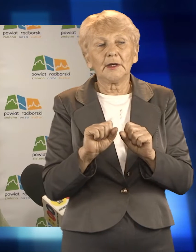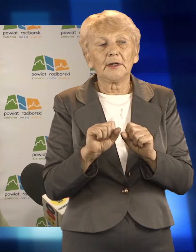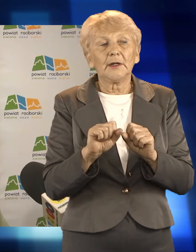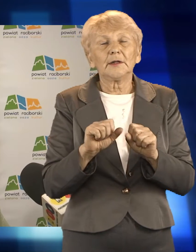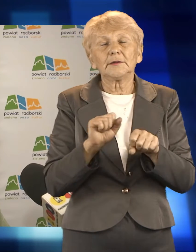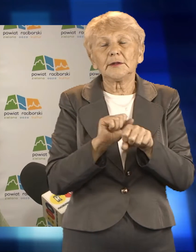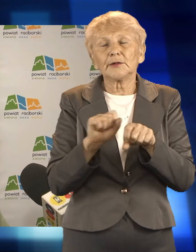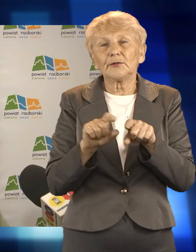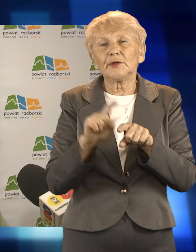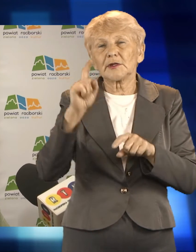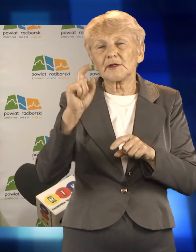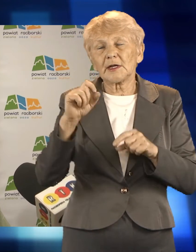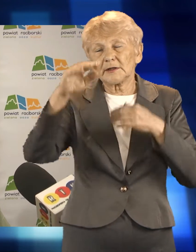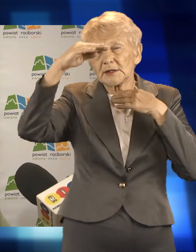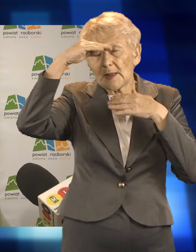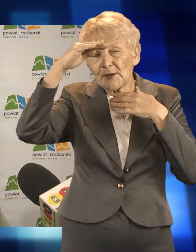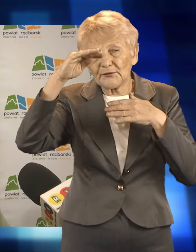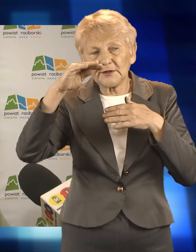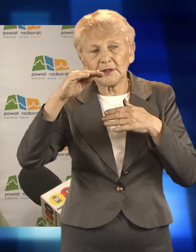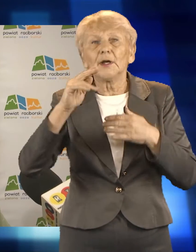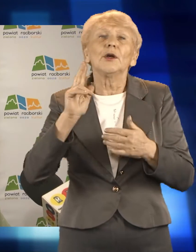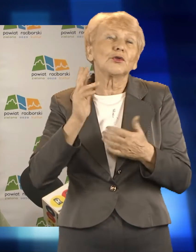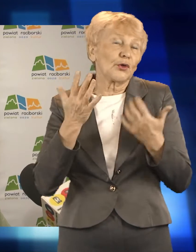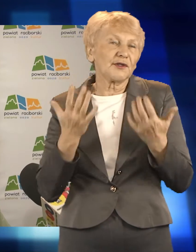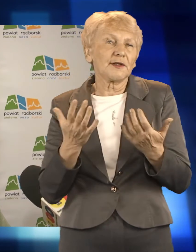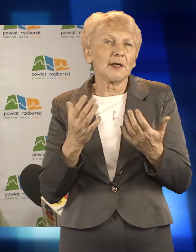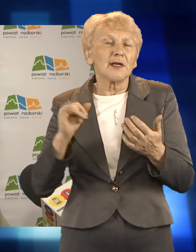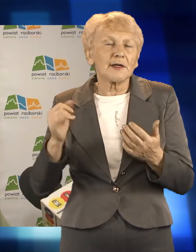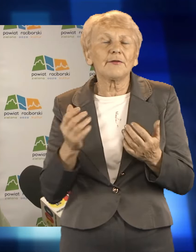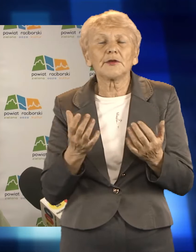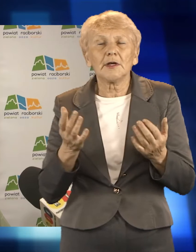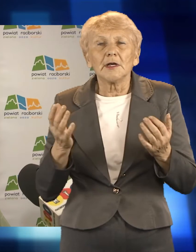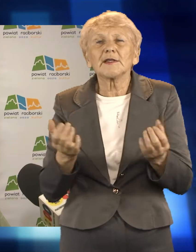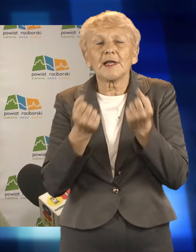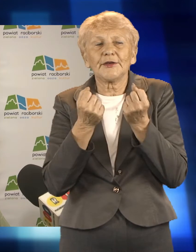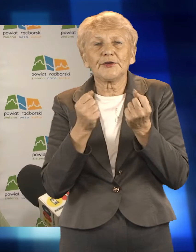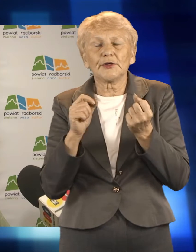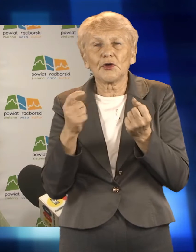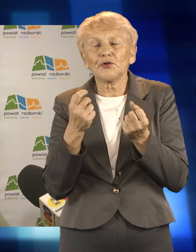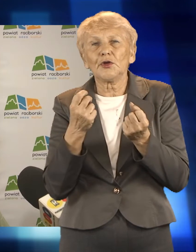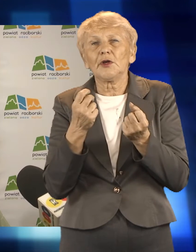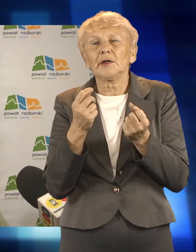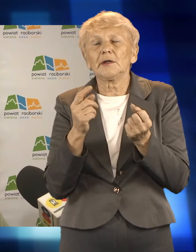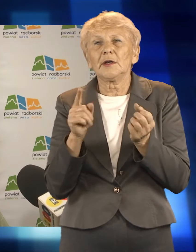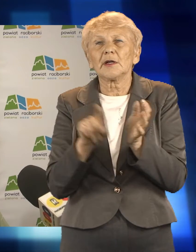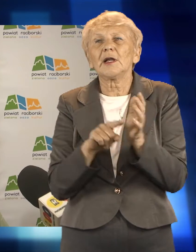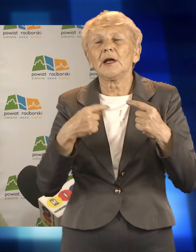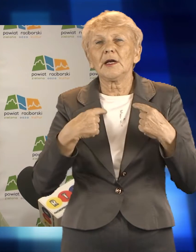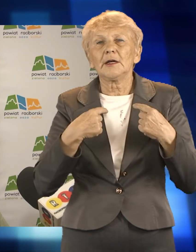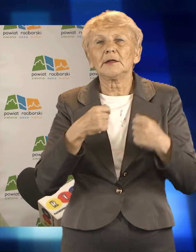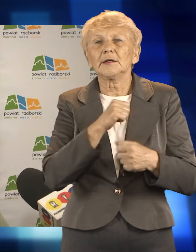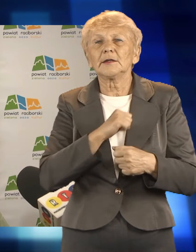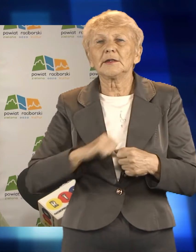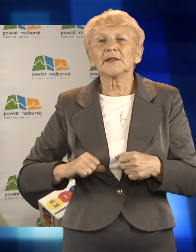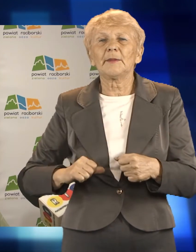Katowice. Ci, którzy chcą czynnie uprawiać sport jak najbardziej mają gdzie i mają takie możliwości.